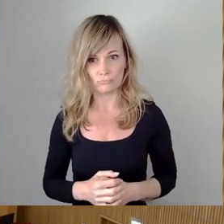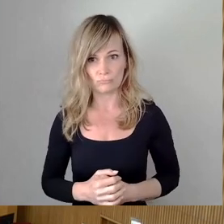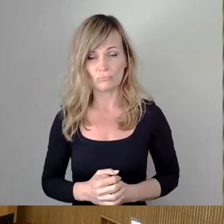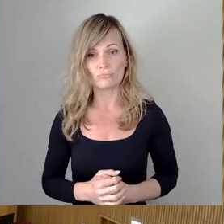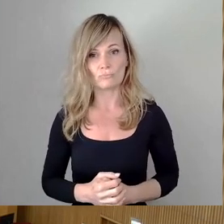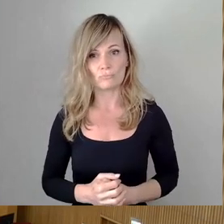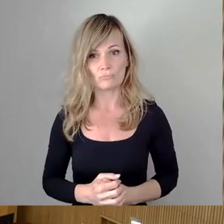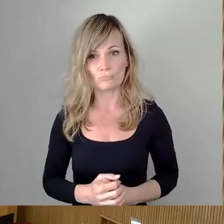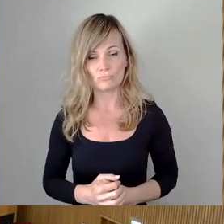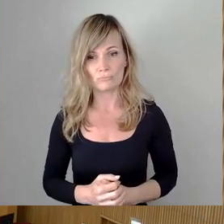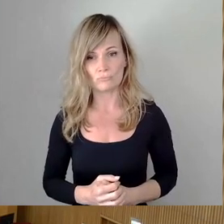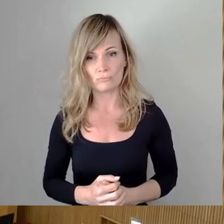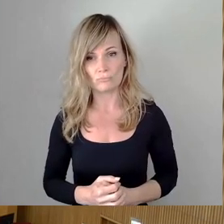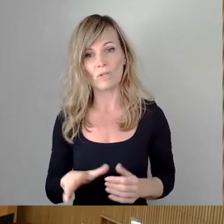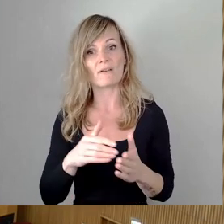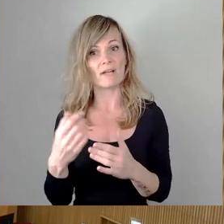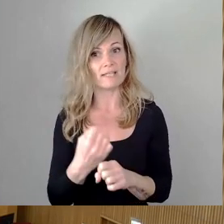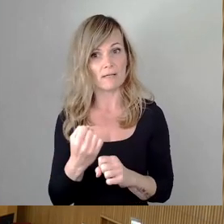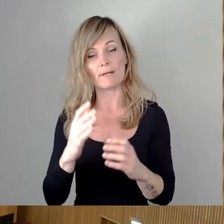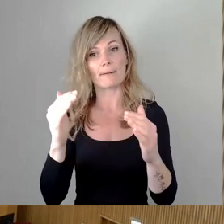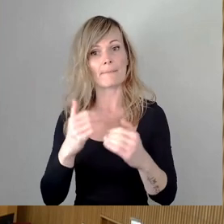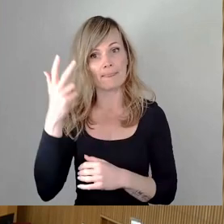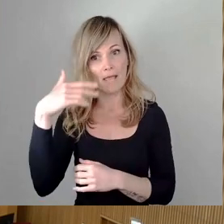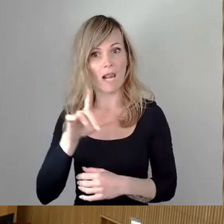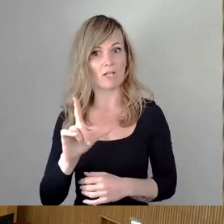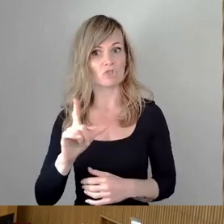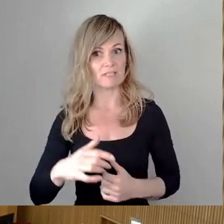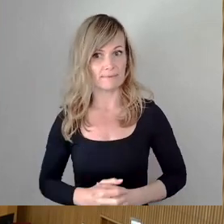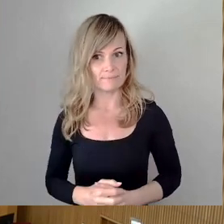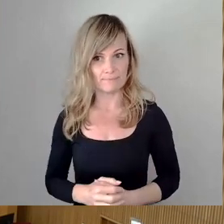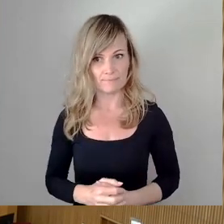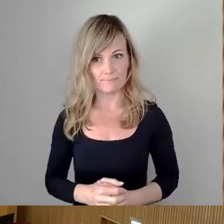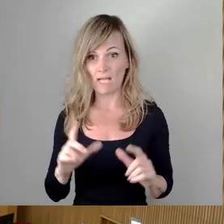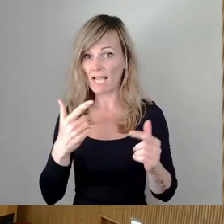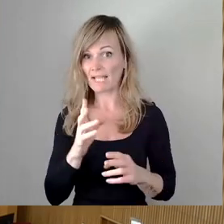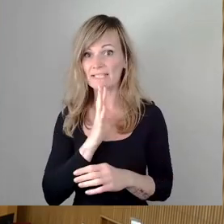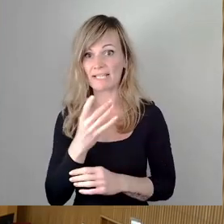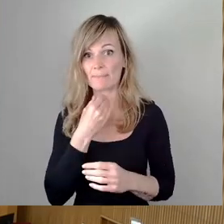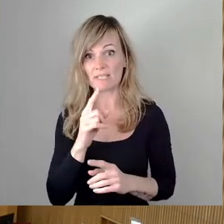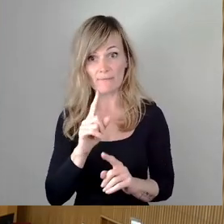Dann würden wir weitermachen mit Herrn Laczynski. Kein Redebedarf mehr oder doch?